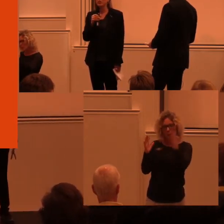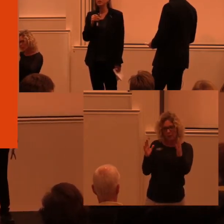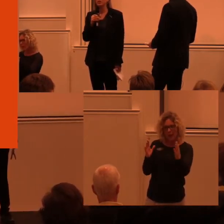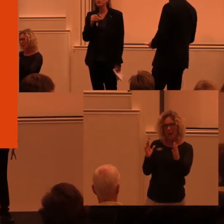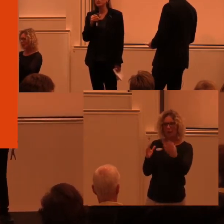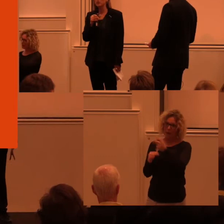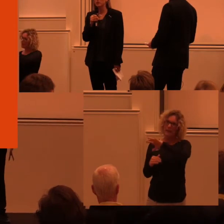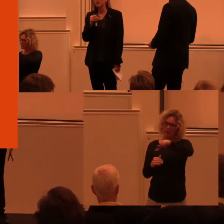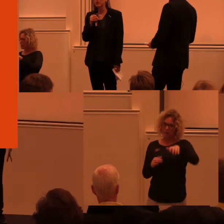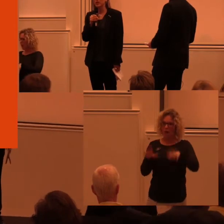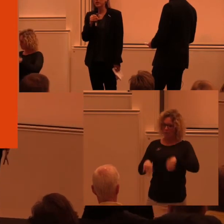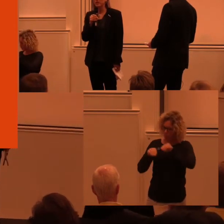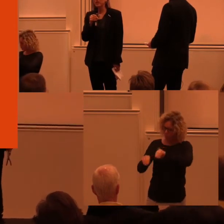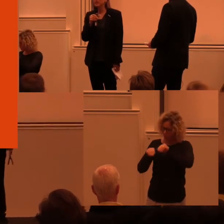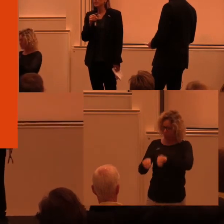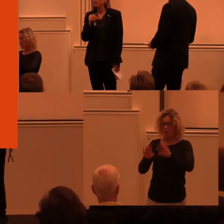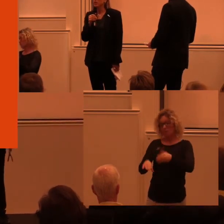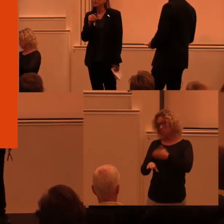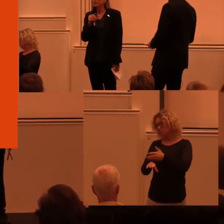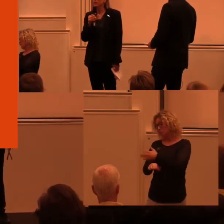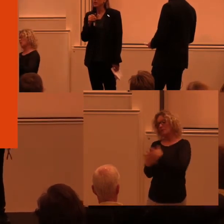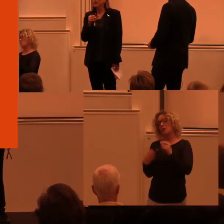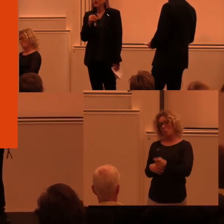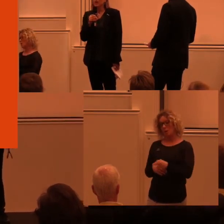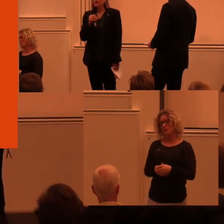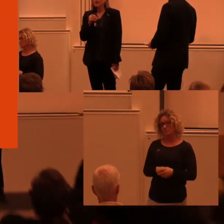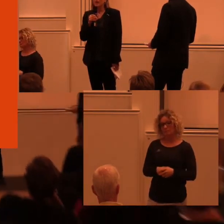sektorer. det har vi gjort under väldigt många år.